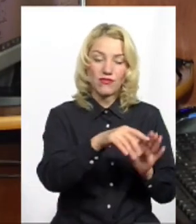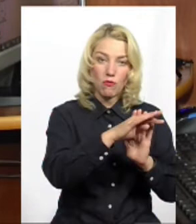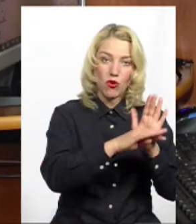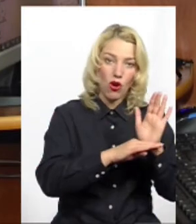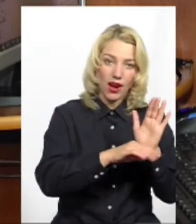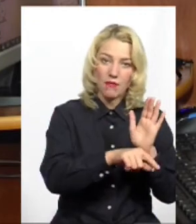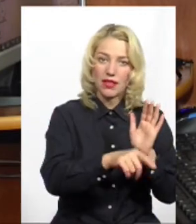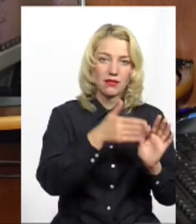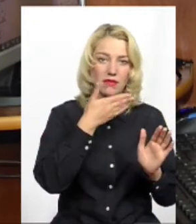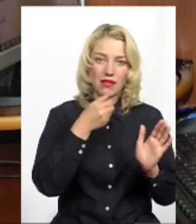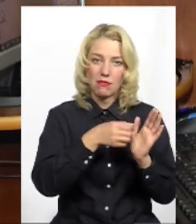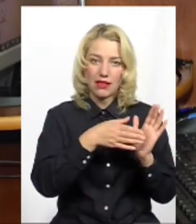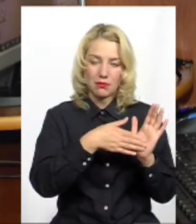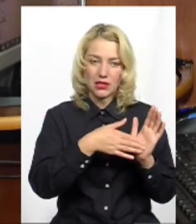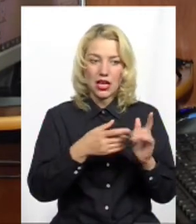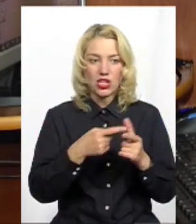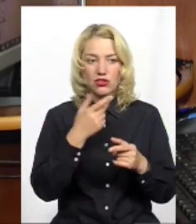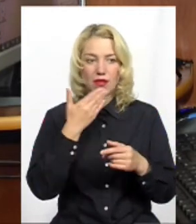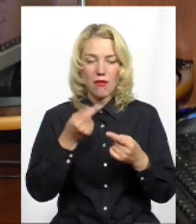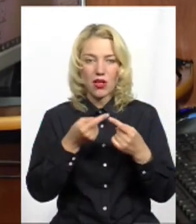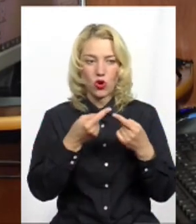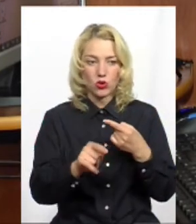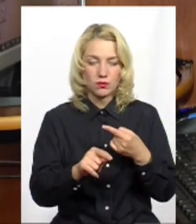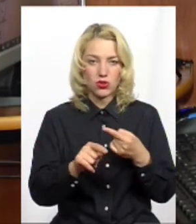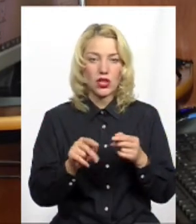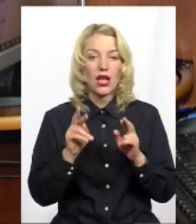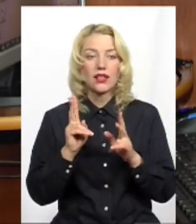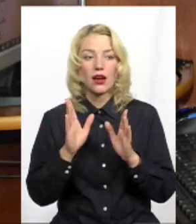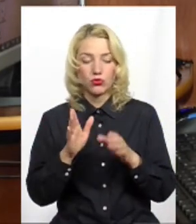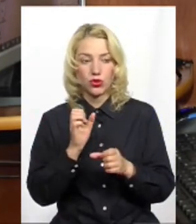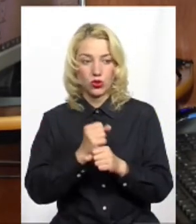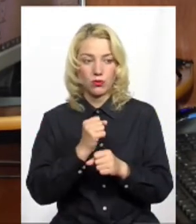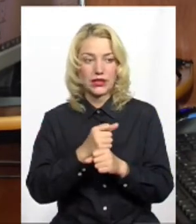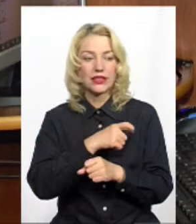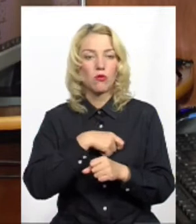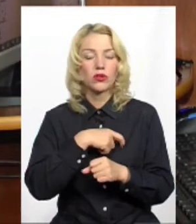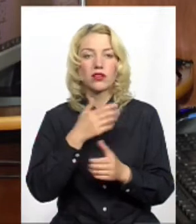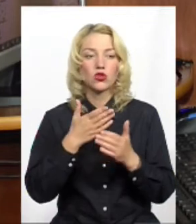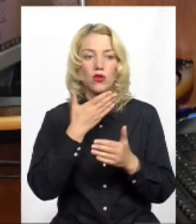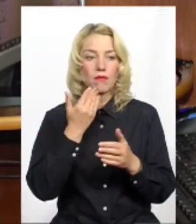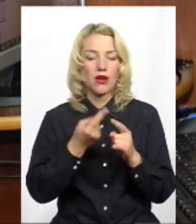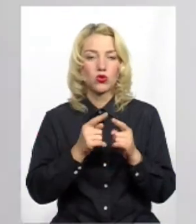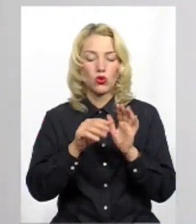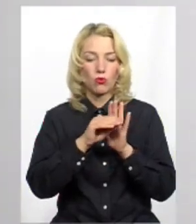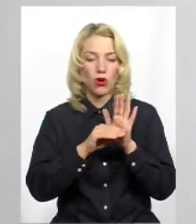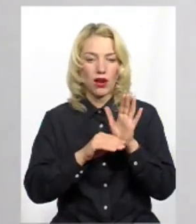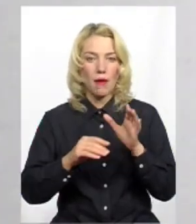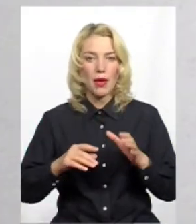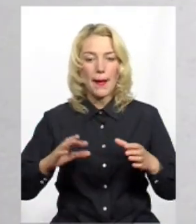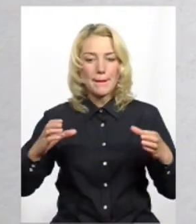немає. Чи немає тут розбіжностей? І як тоді буде робити це депутат, якщо цього немає в програмі партії?